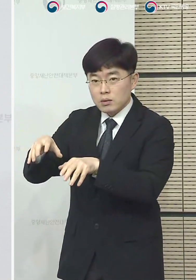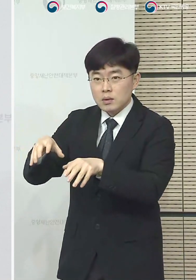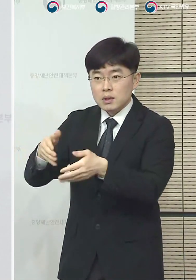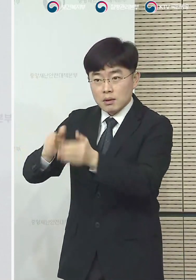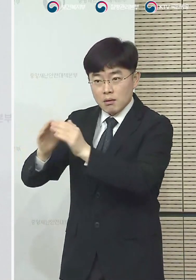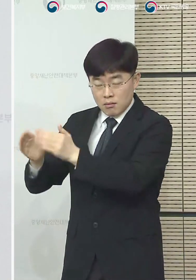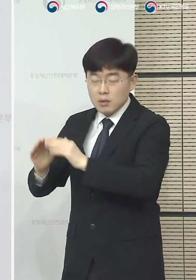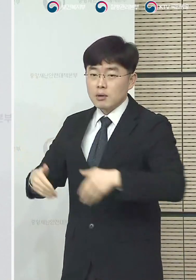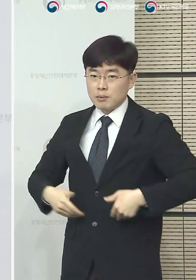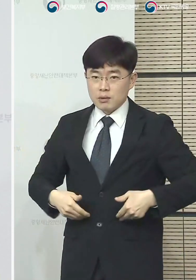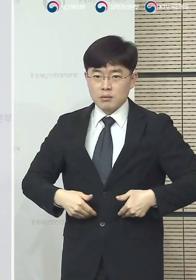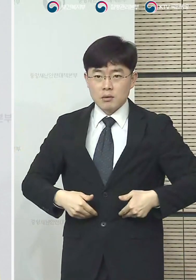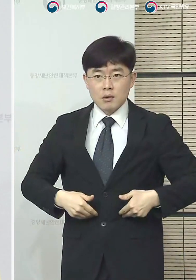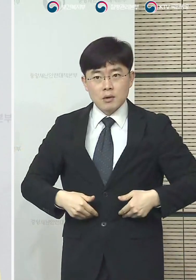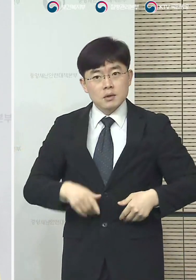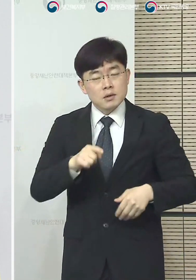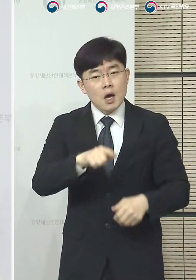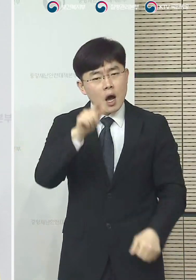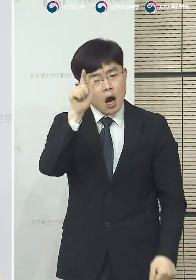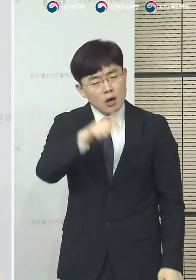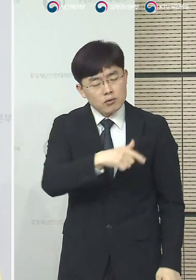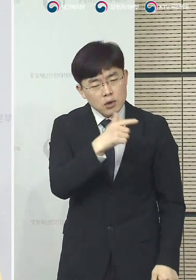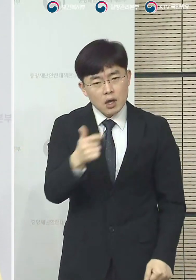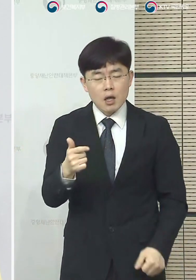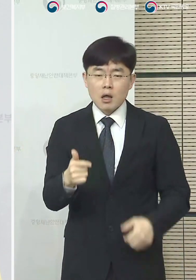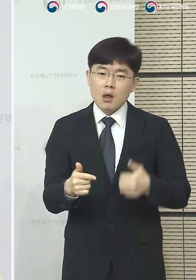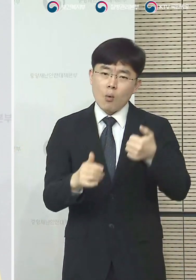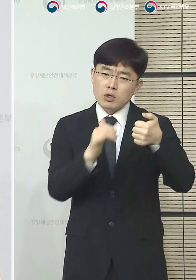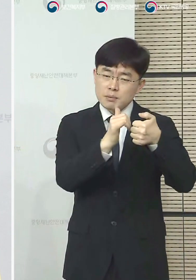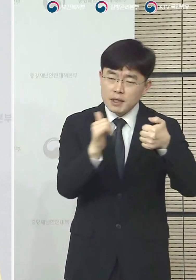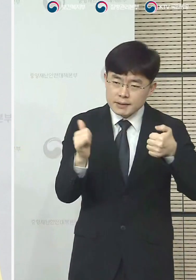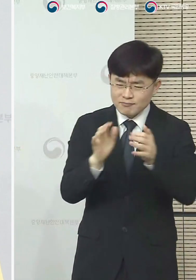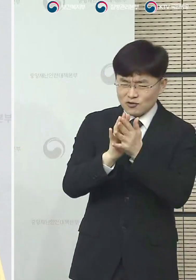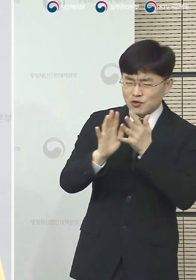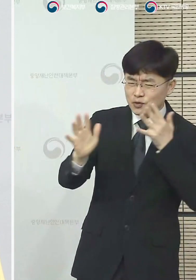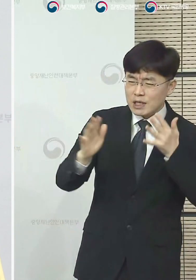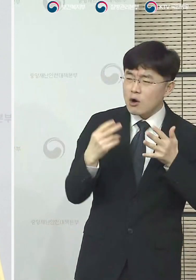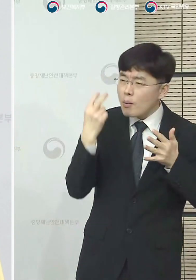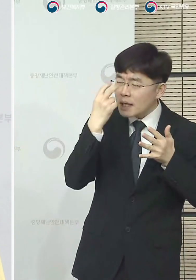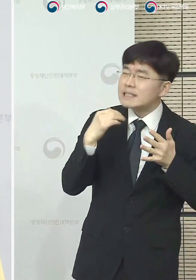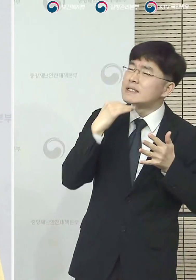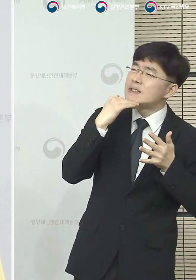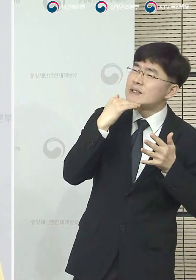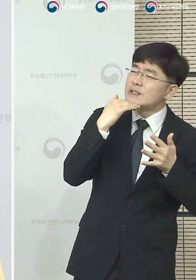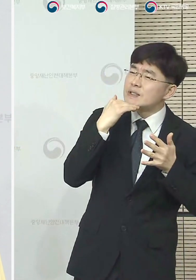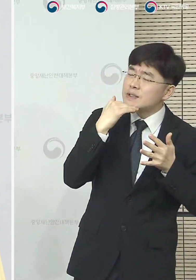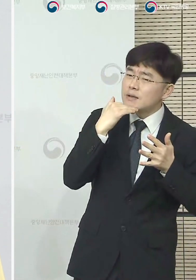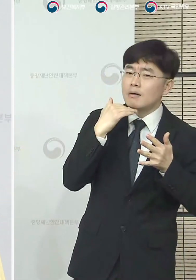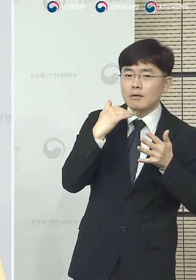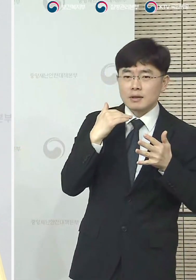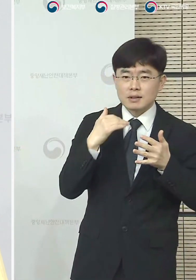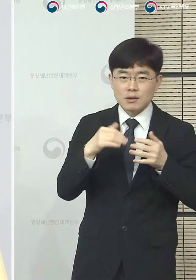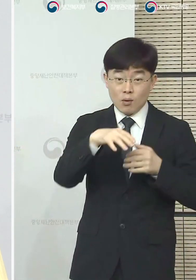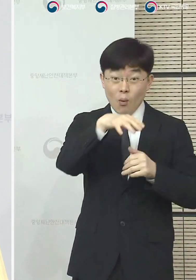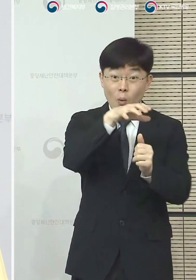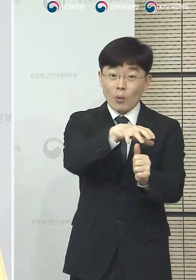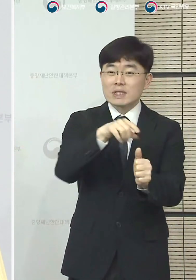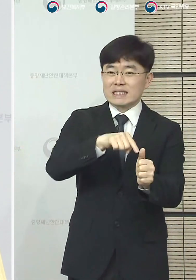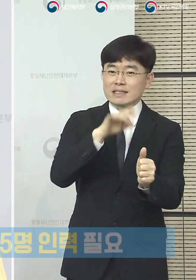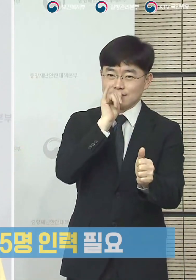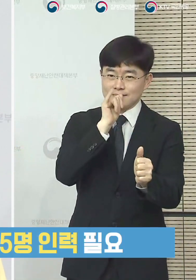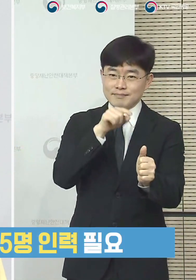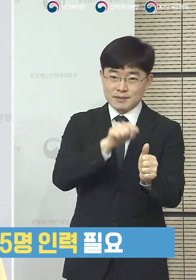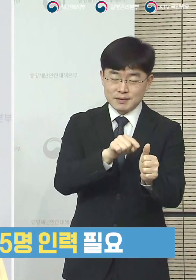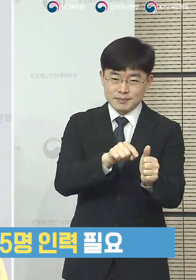하루 정도를 기다리면서 검사를 하고 검사 결과가 나올 때까지 여기서 대기하는 그런 격리시설이 있는데